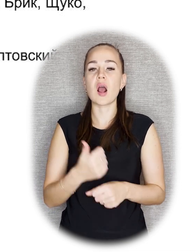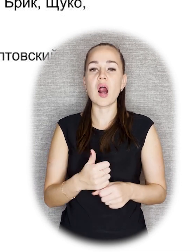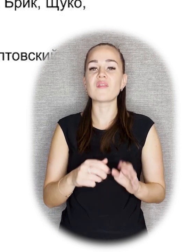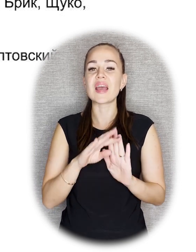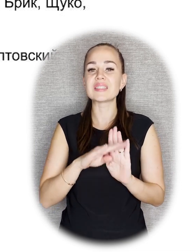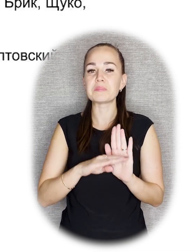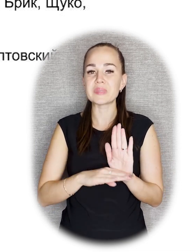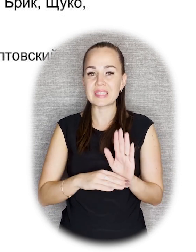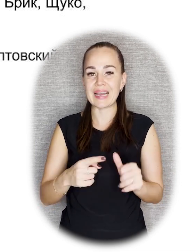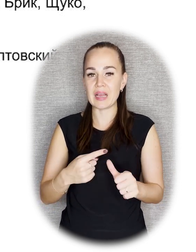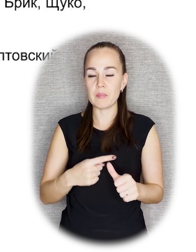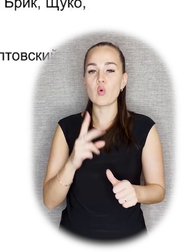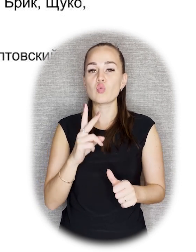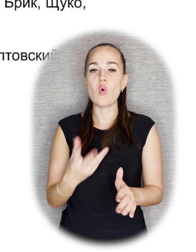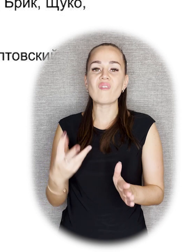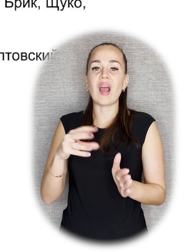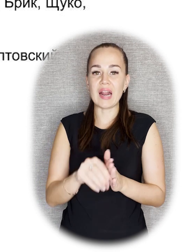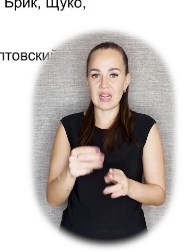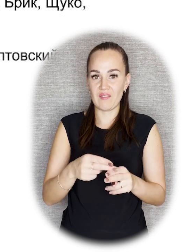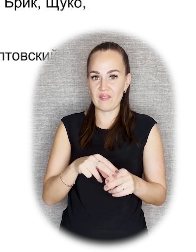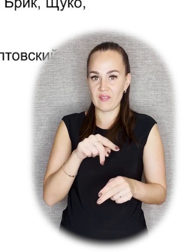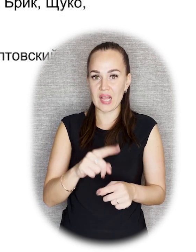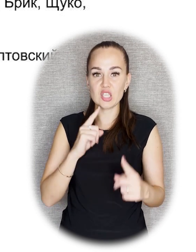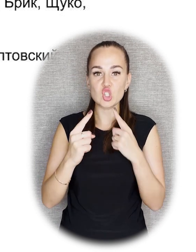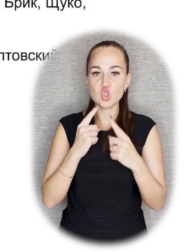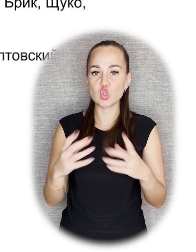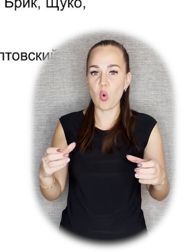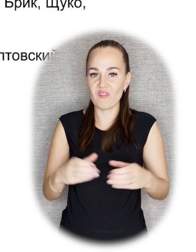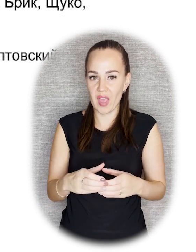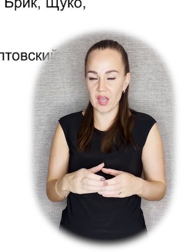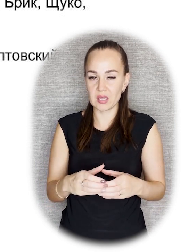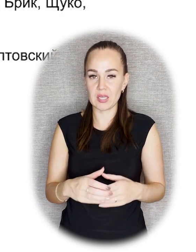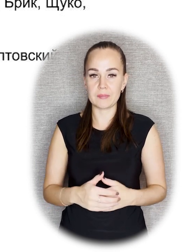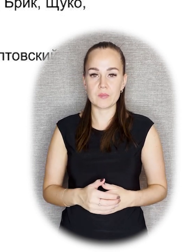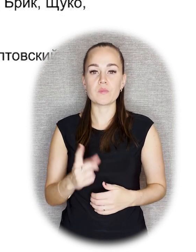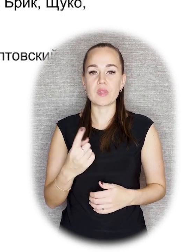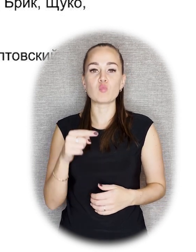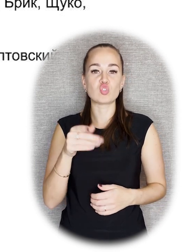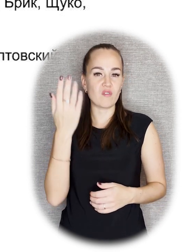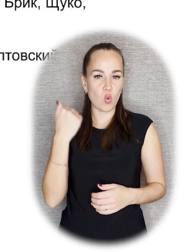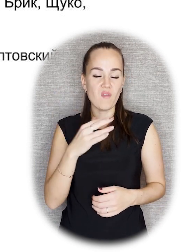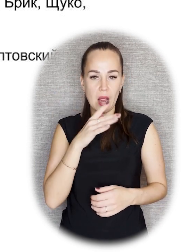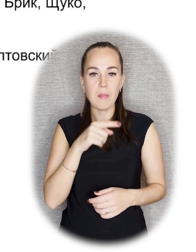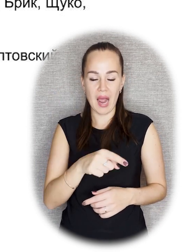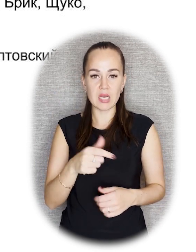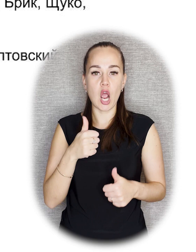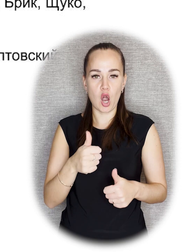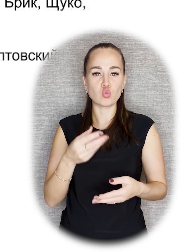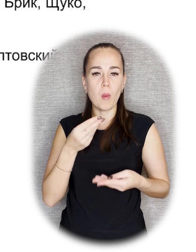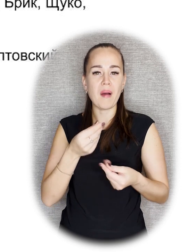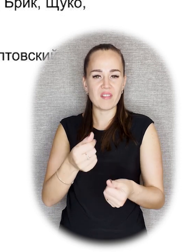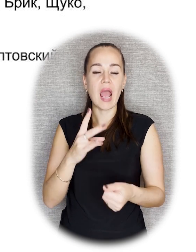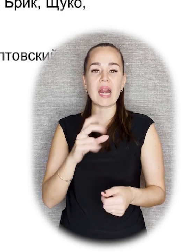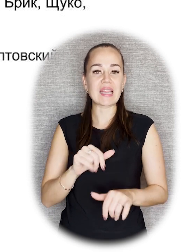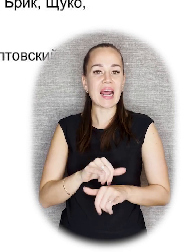имен, кто в эти советы входил. Потому что многие эти люди повлияли на развитие культуры нашей